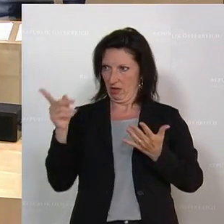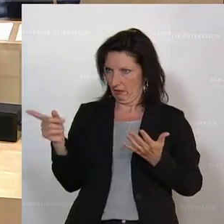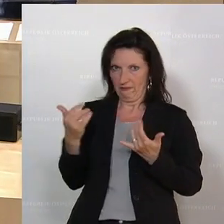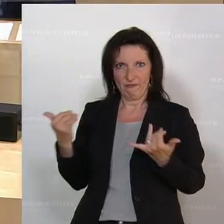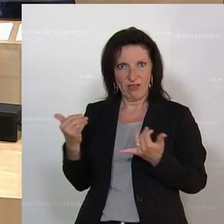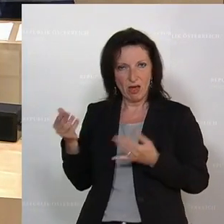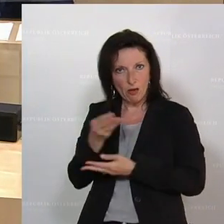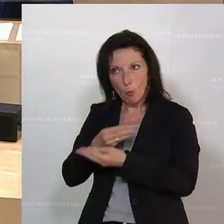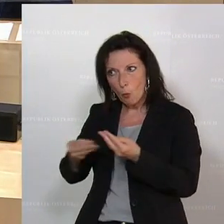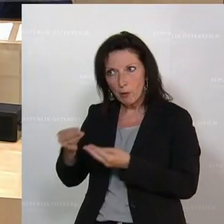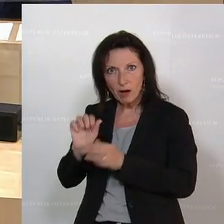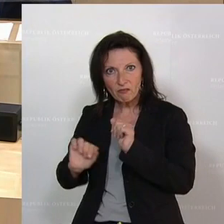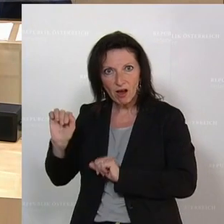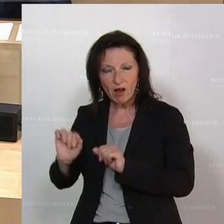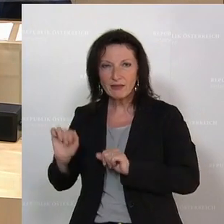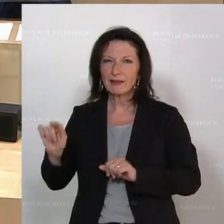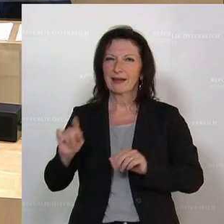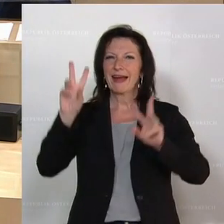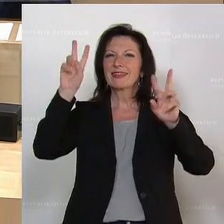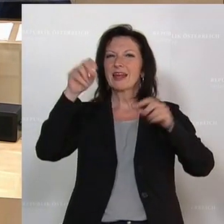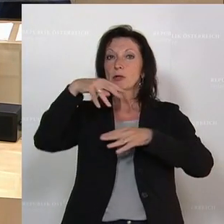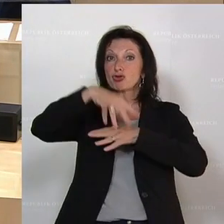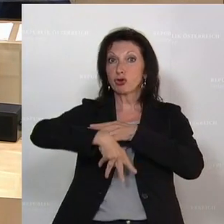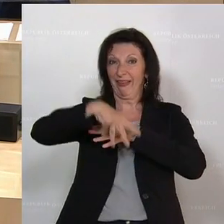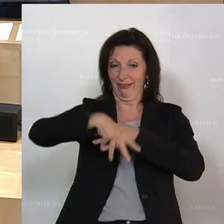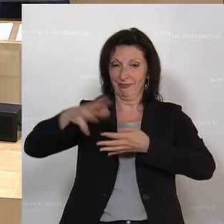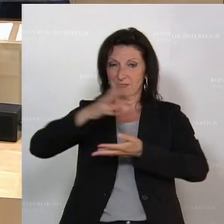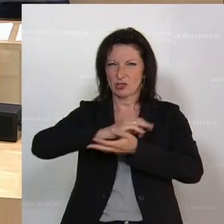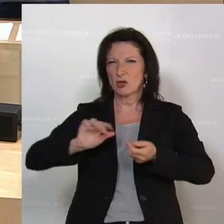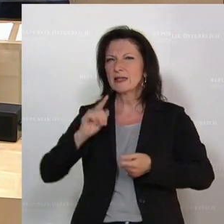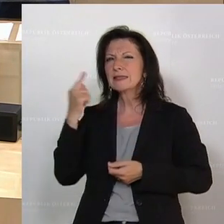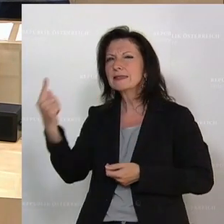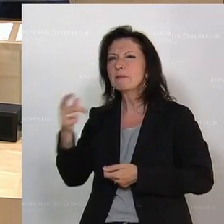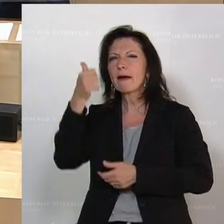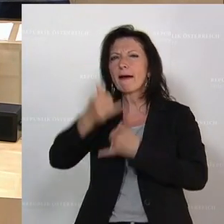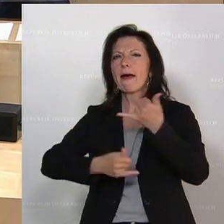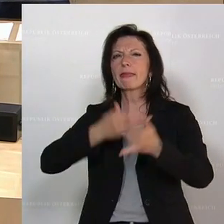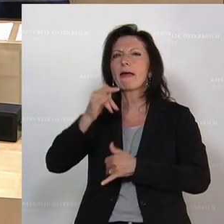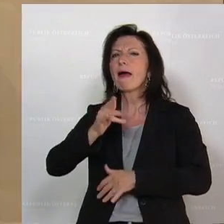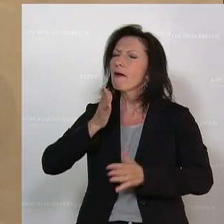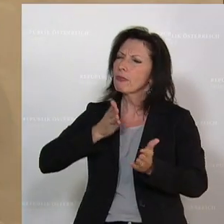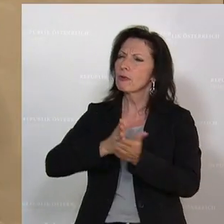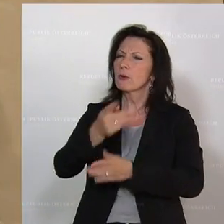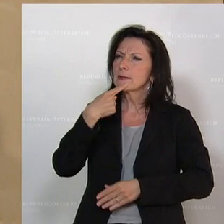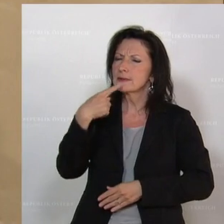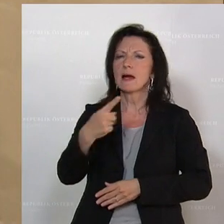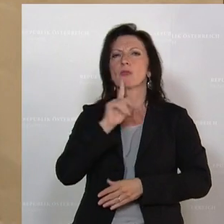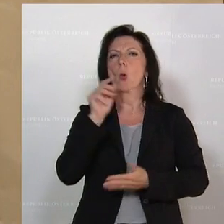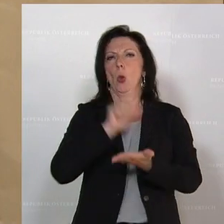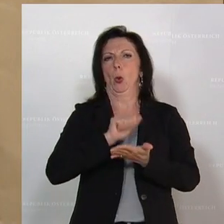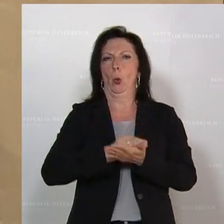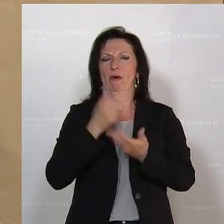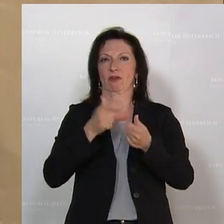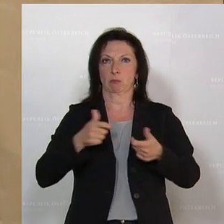Schreddern, bei der Schredder-Affäre haben Sie persönlich ein Jahr lang immer wieder behauptet, es waren nur Drucker-Festplatten. In der Zwischenzeit